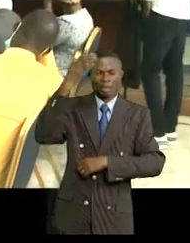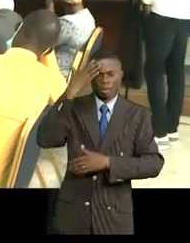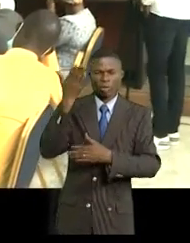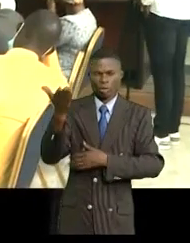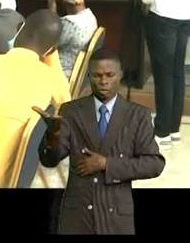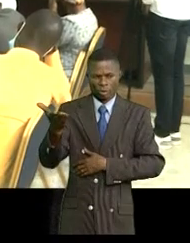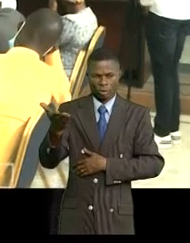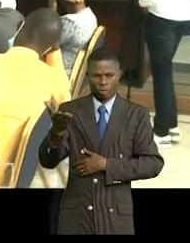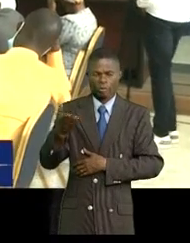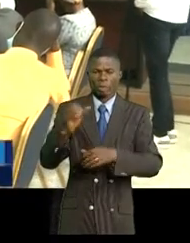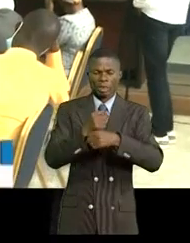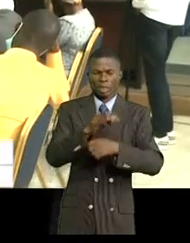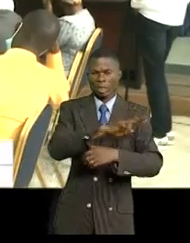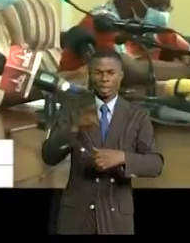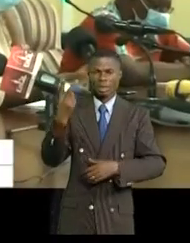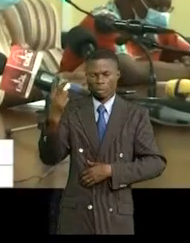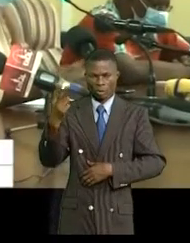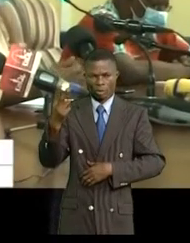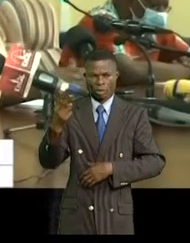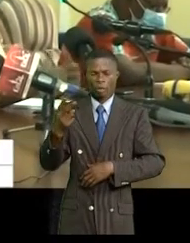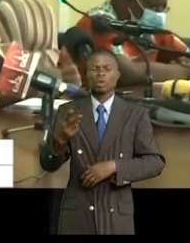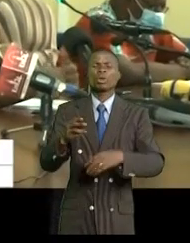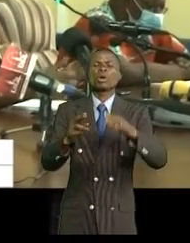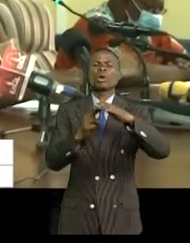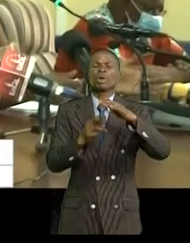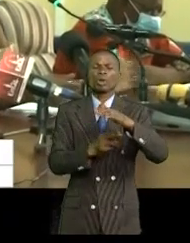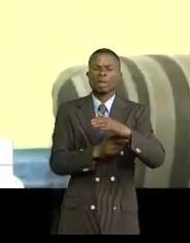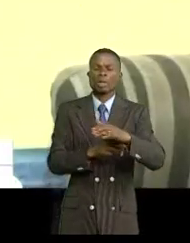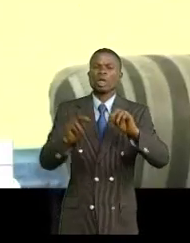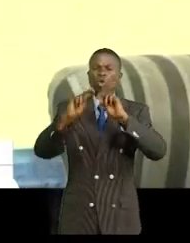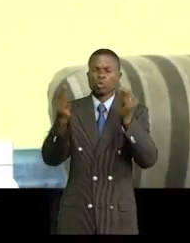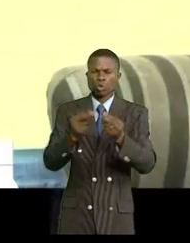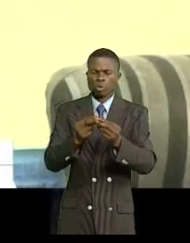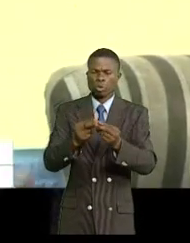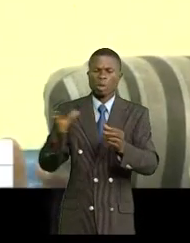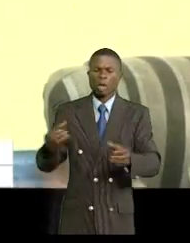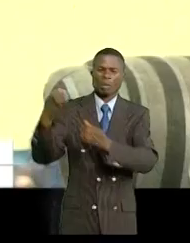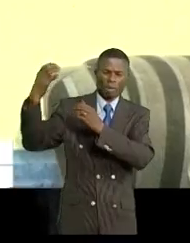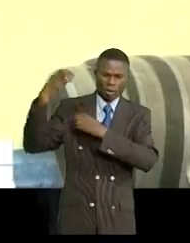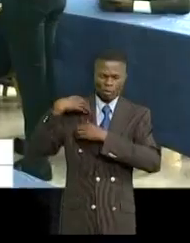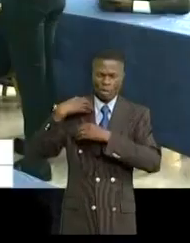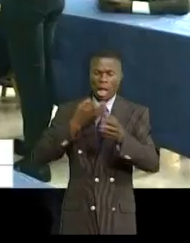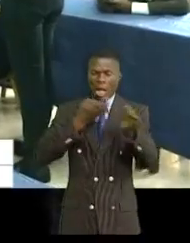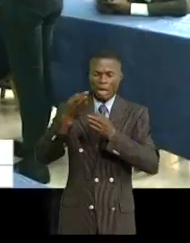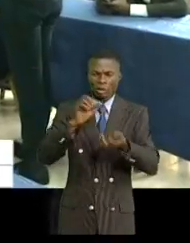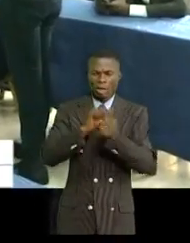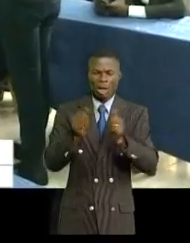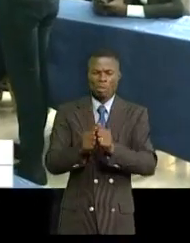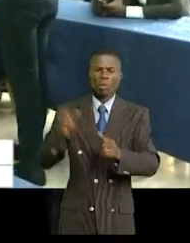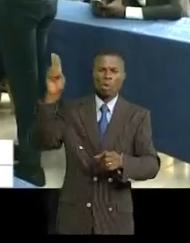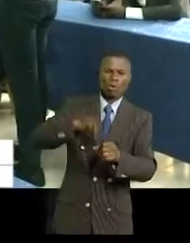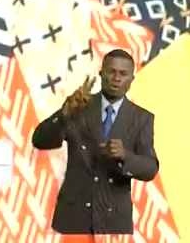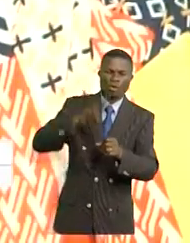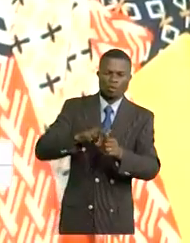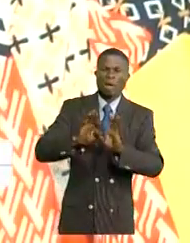Crééé en 2002, ces fonds a pour mission de prendre en charge le préjudice qui découle de crimes rélevants de la compétence de la